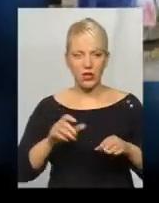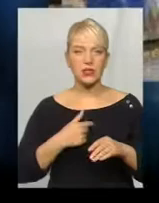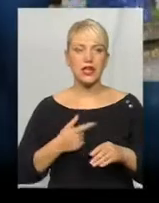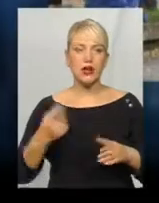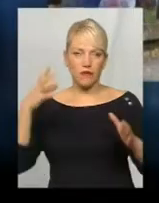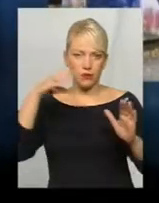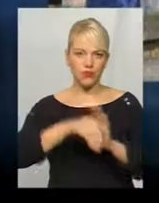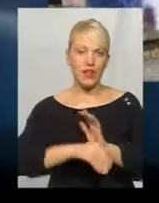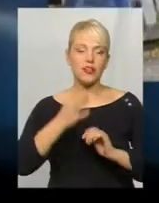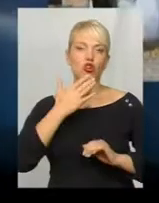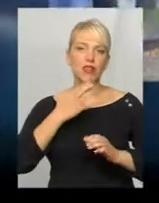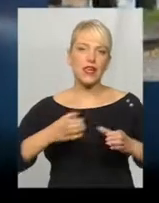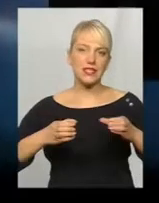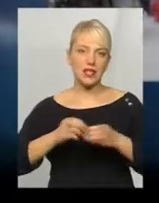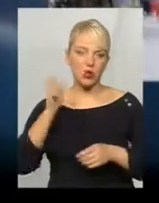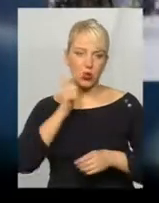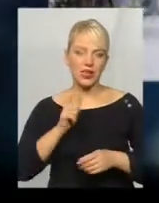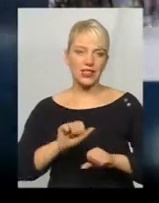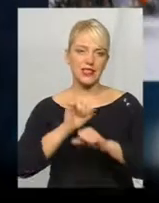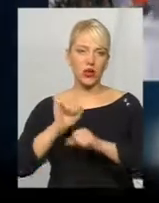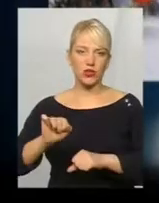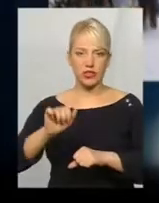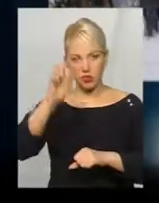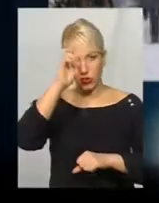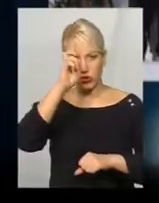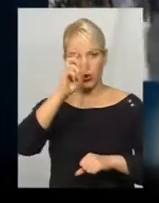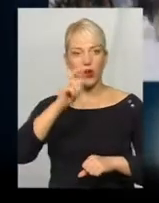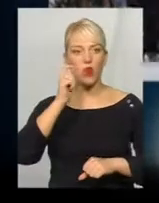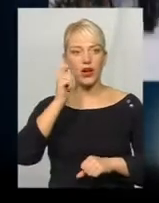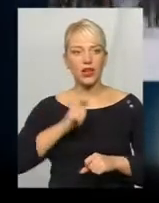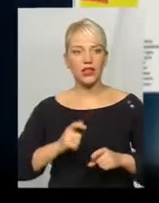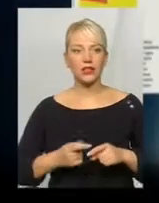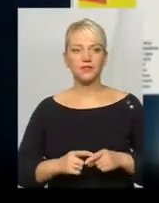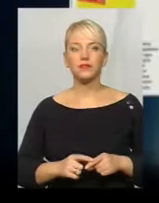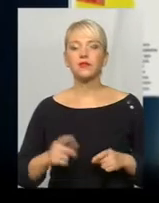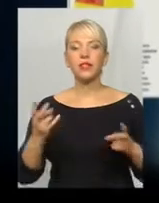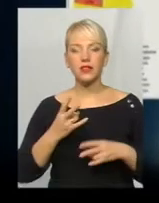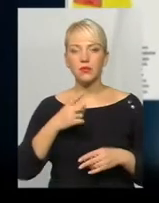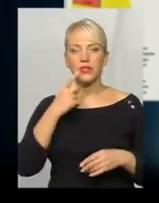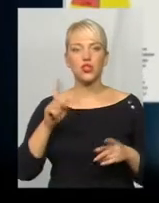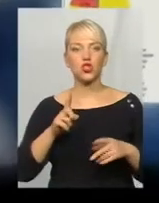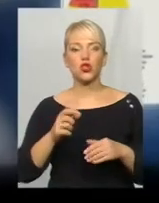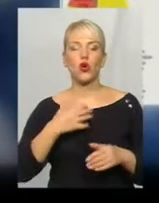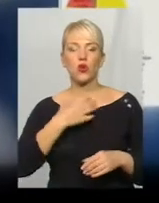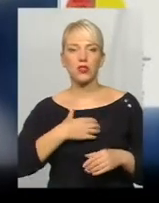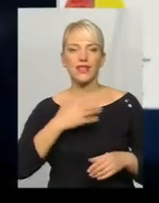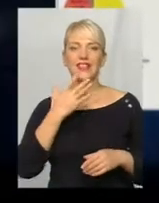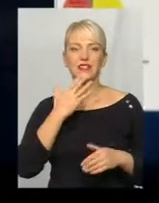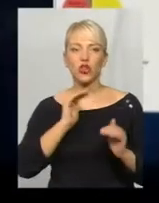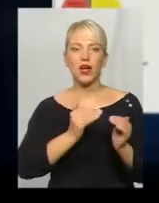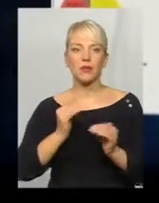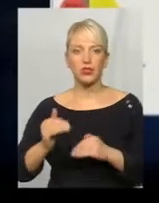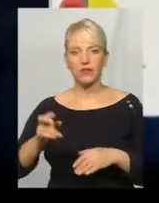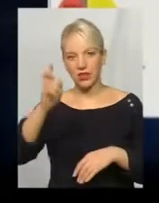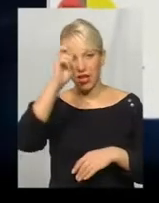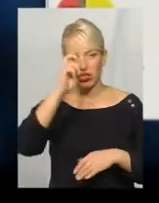України. І захищені законами держави так само, як і споконвічні жителі. Слід зазначити, що основних національних меншин